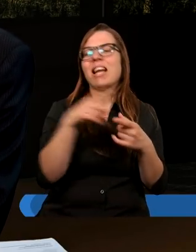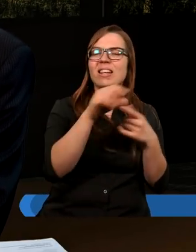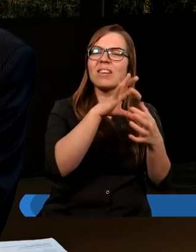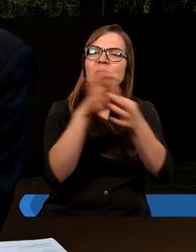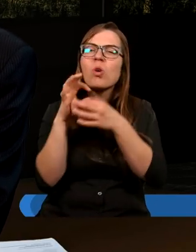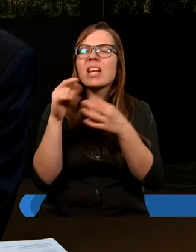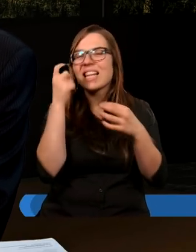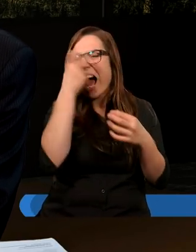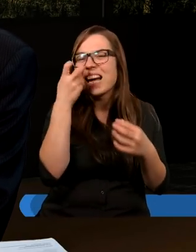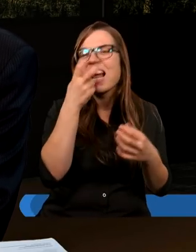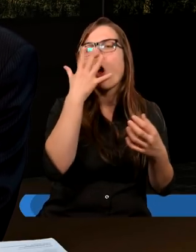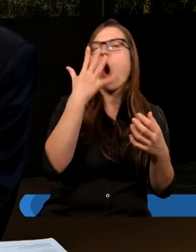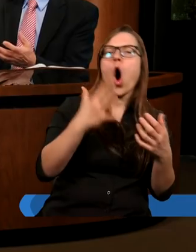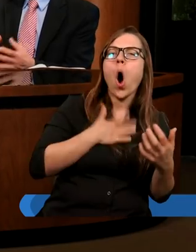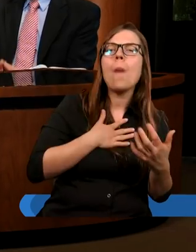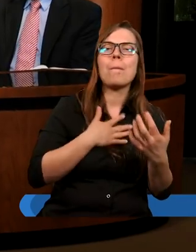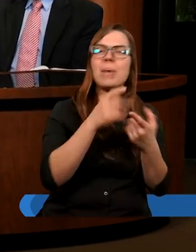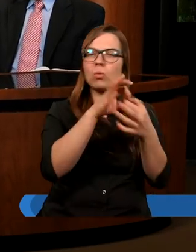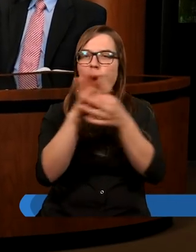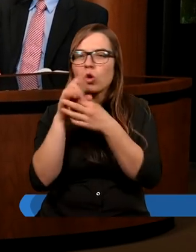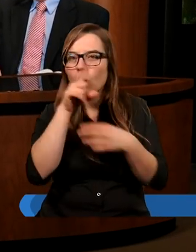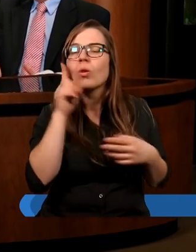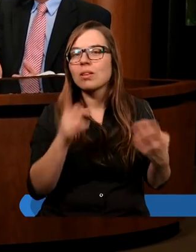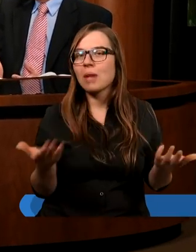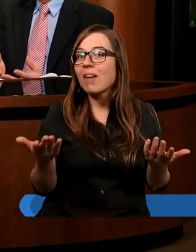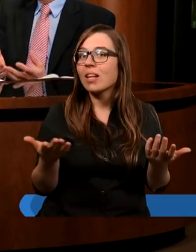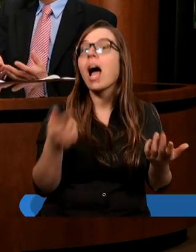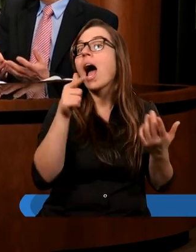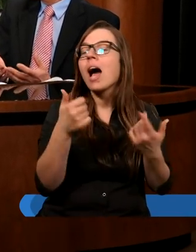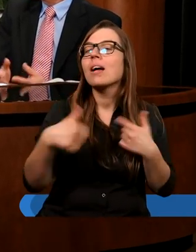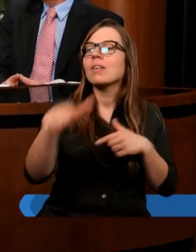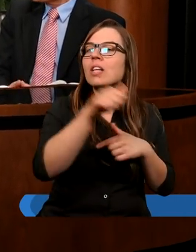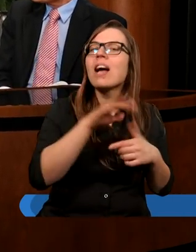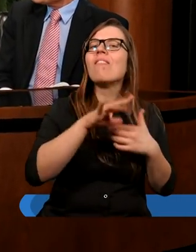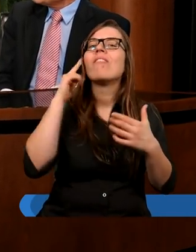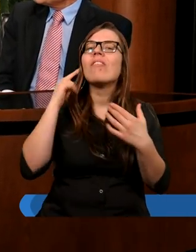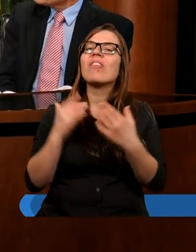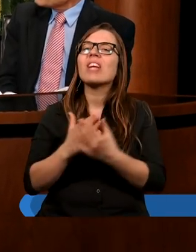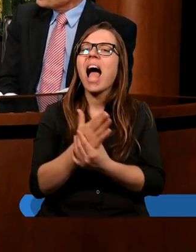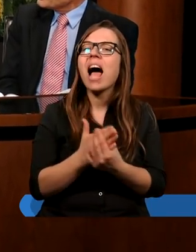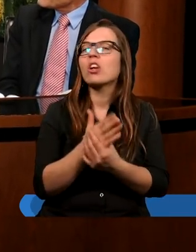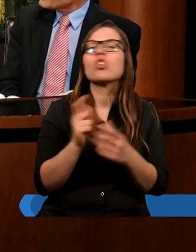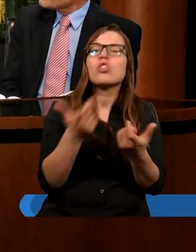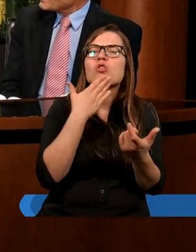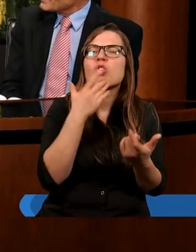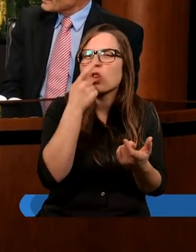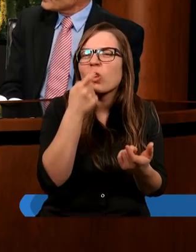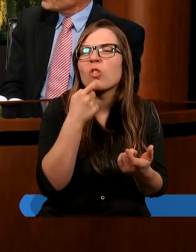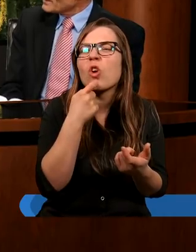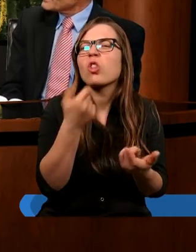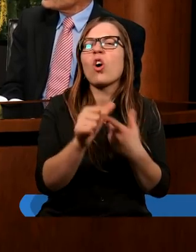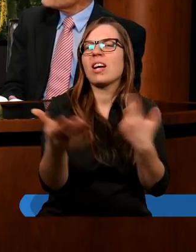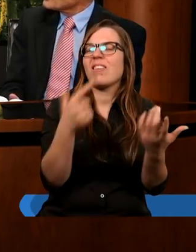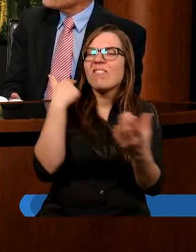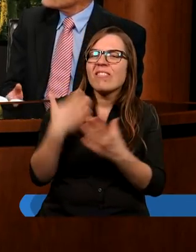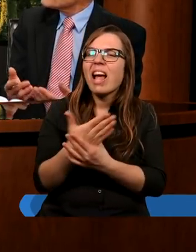zainteresowania, hobby, prawda? Tu mówimy o jedności w wierze. Cóż to jest wiara? No